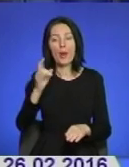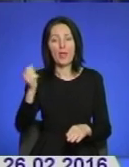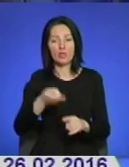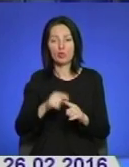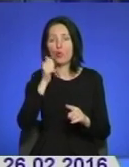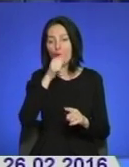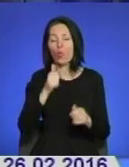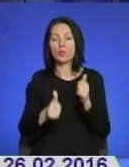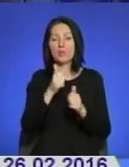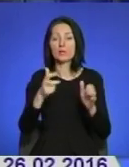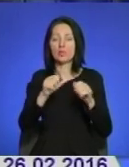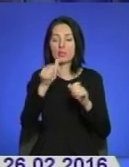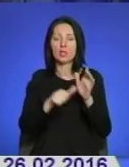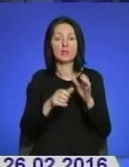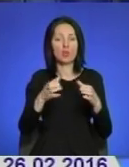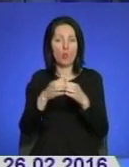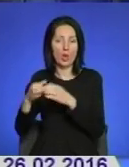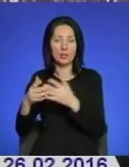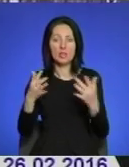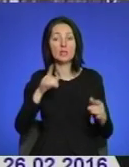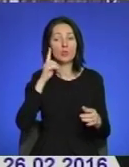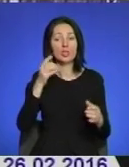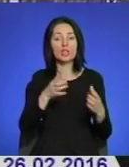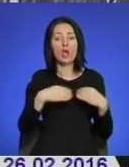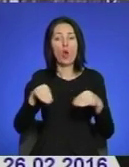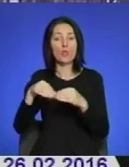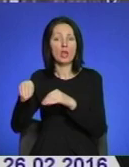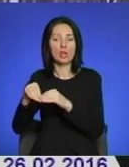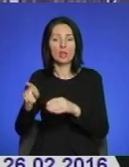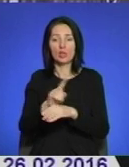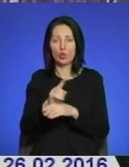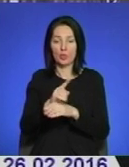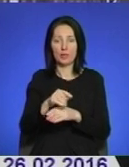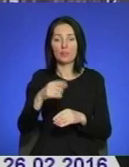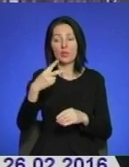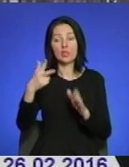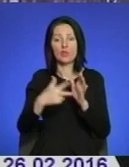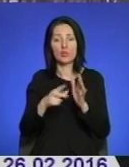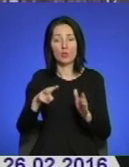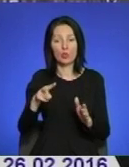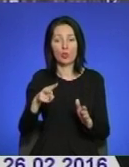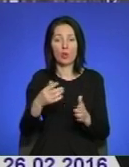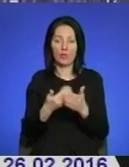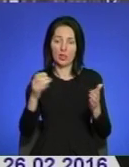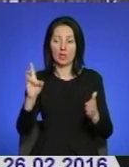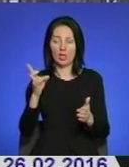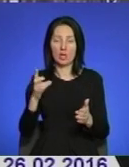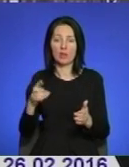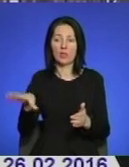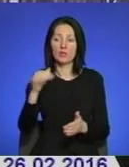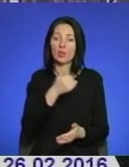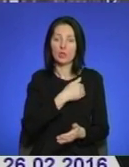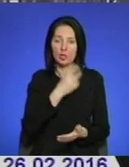команд з різних молодіжних об'єднань Тернополя. Змагання будуть проводитися з 28 лютого, тобто з татуї неділи. До речі, всіх бажаючих